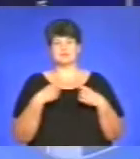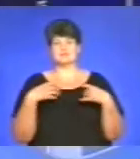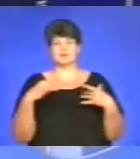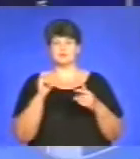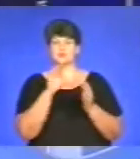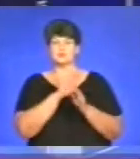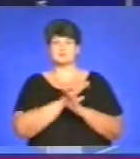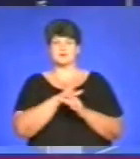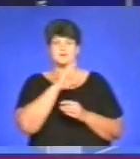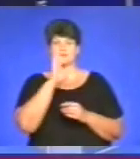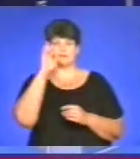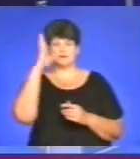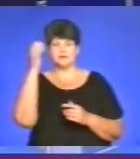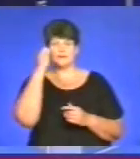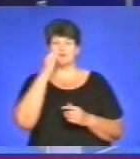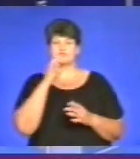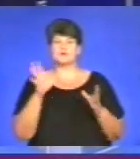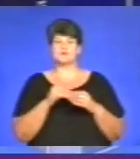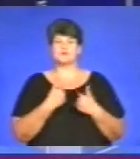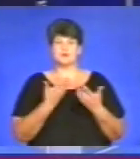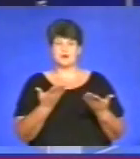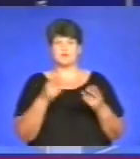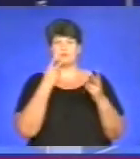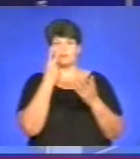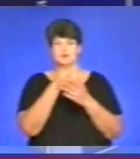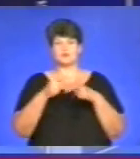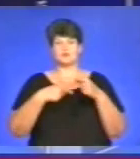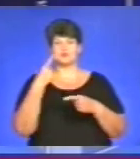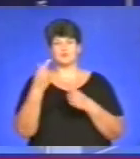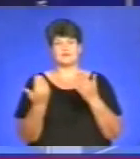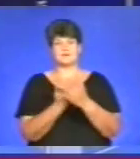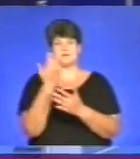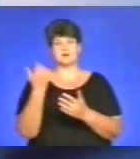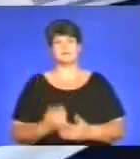На сьогодні у мене все. Дякую, що ви з нами і побачимось у наступних вістях.